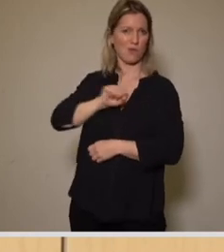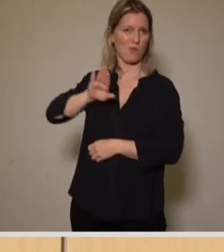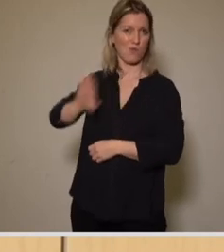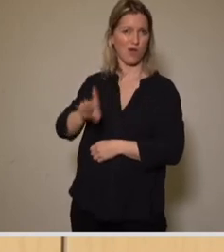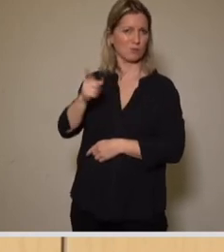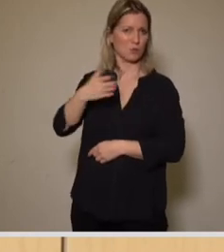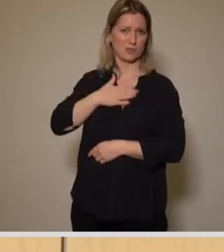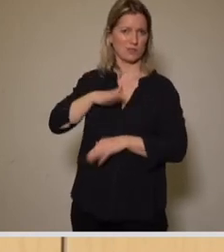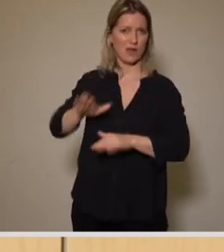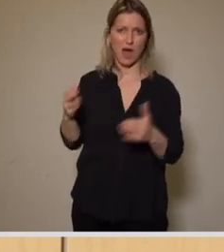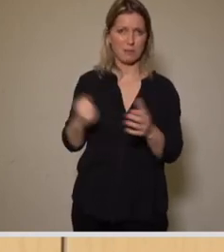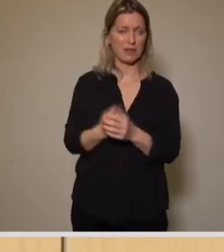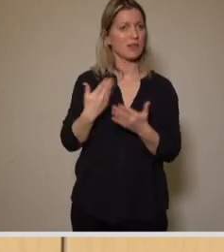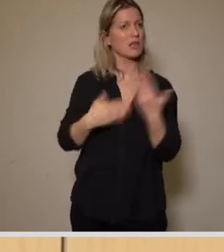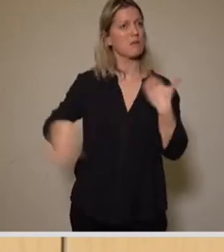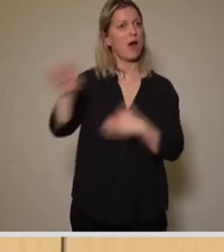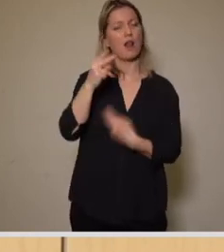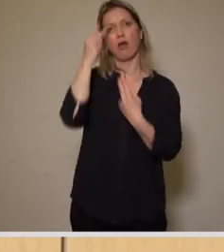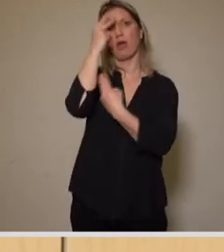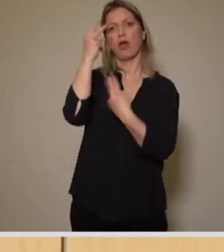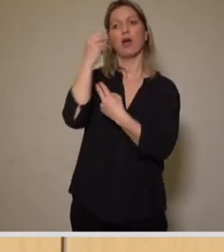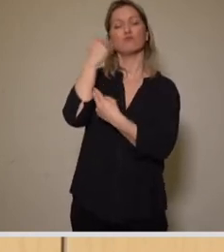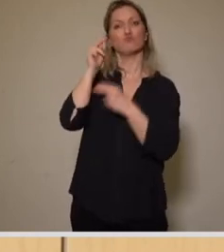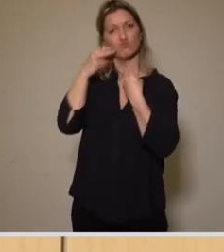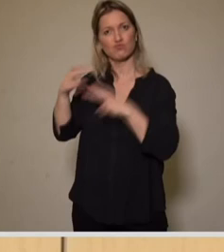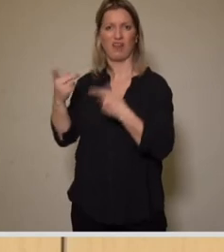Grund besteht die große Sehnsucht nach einer Revitalisierung.